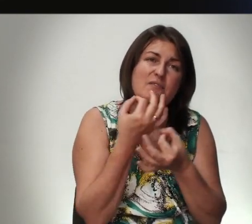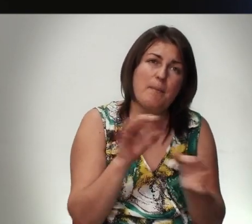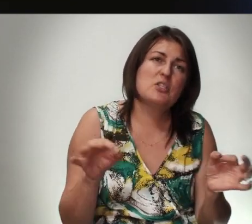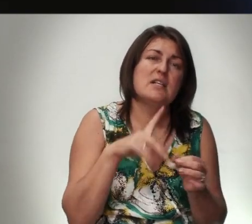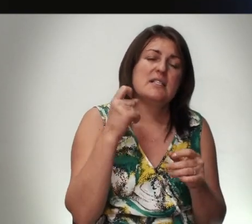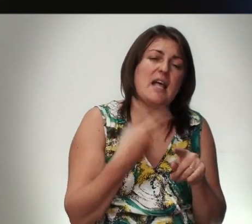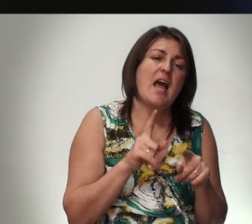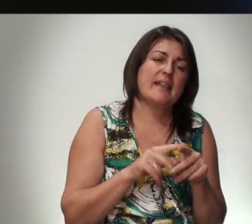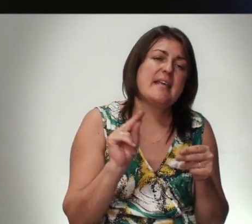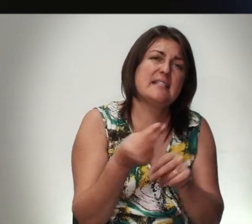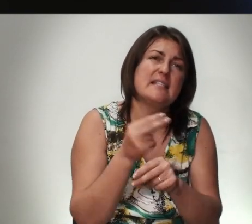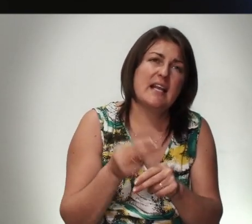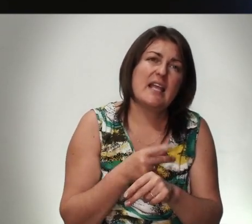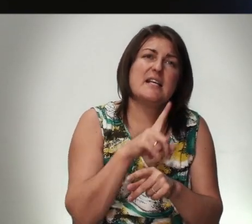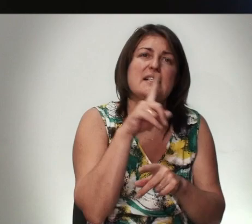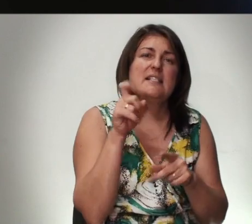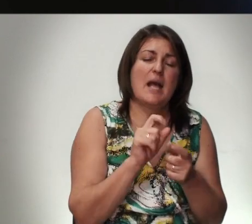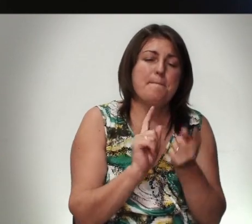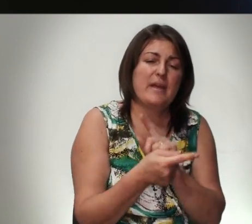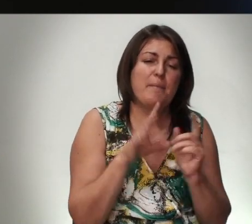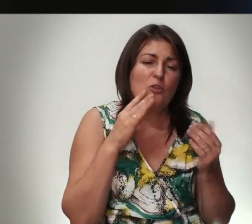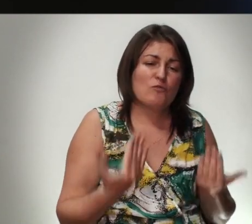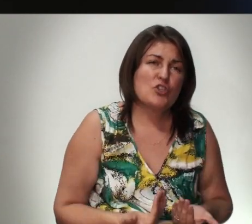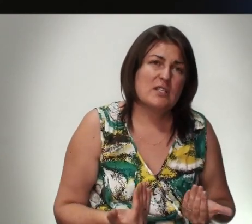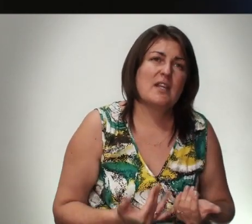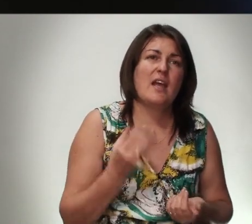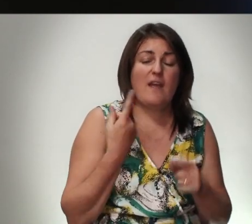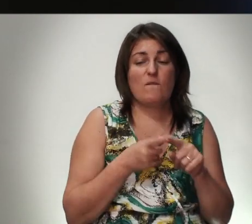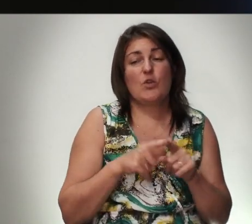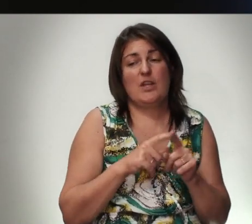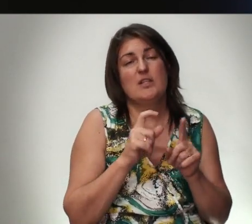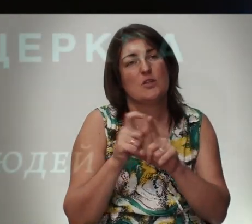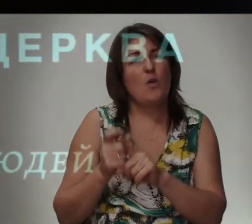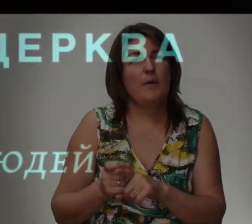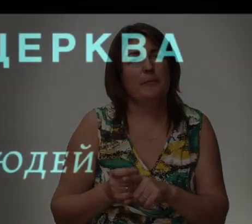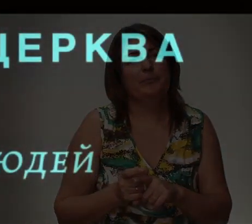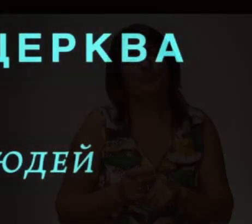За Это Исцеление За Перемену В жизни Ибо Ты Достоин